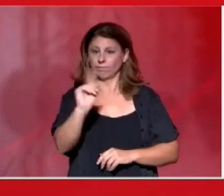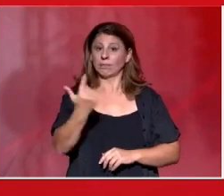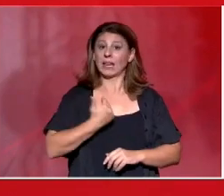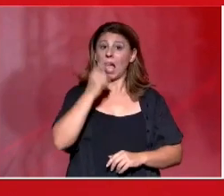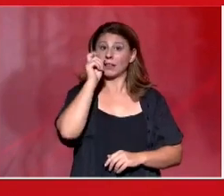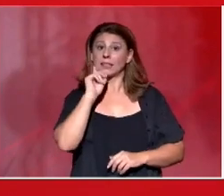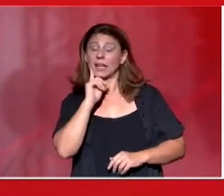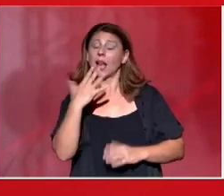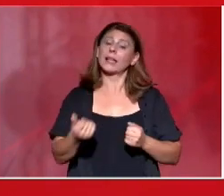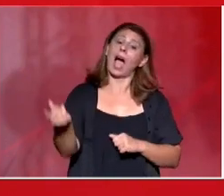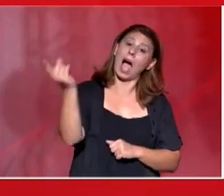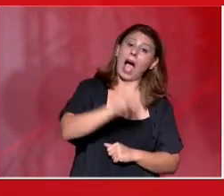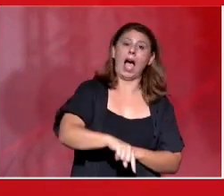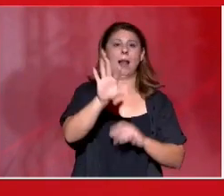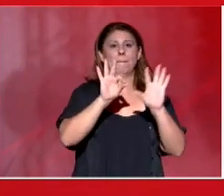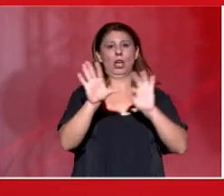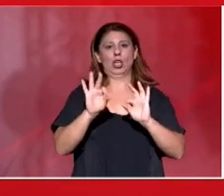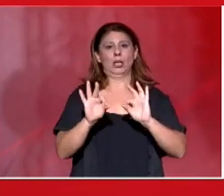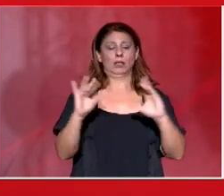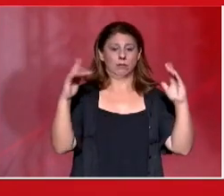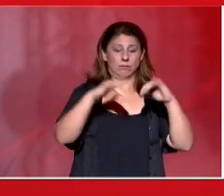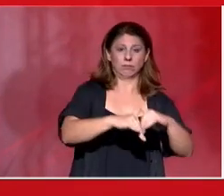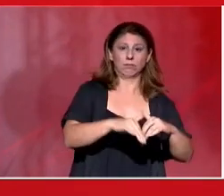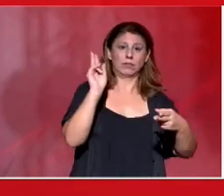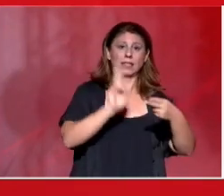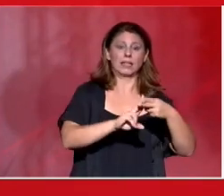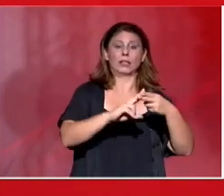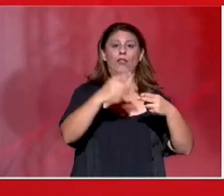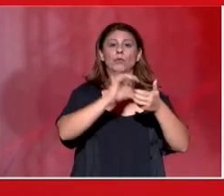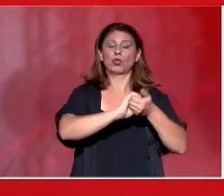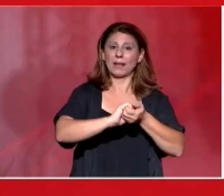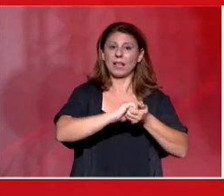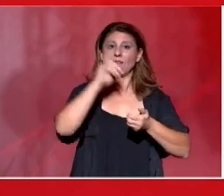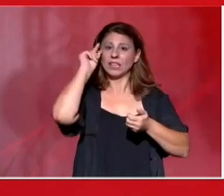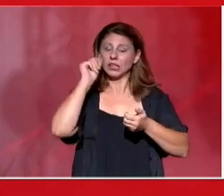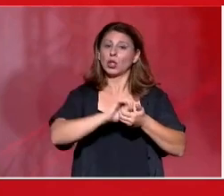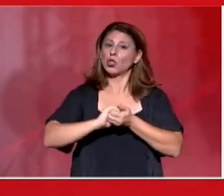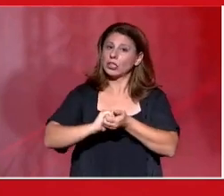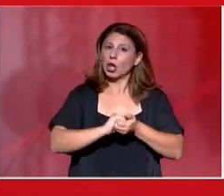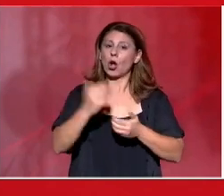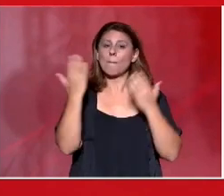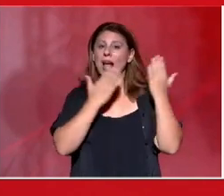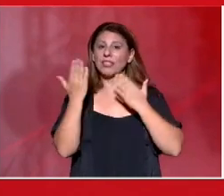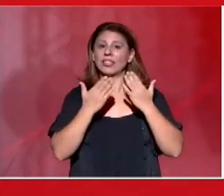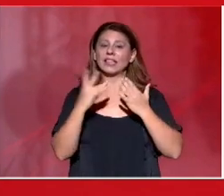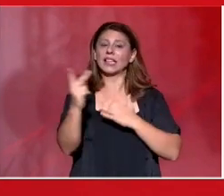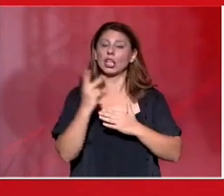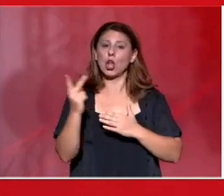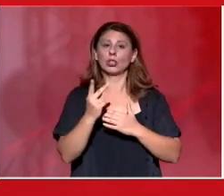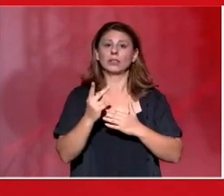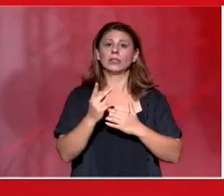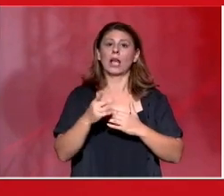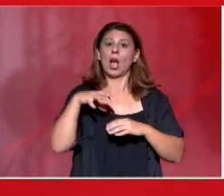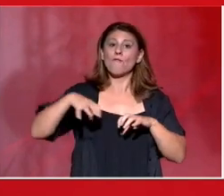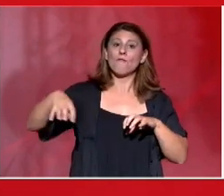συναντηθούμε στο σωματείο, στο φοιτητικό σύλλογο, στη μαθητική κοινότητα, στους μαζικούς φορείς,